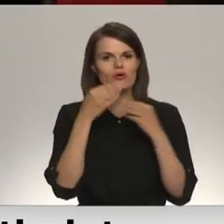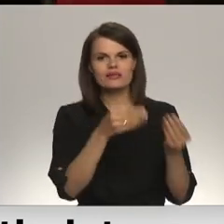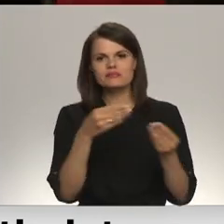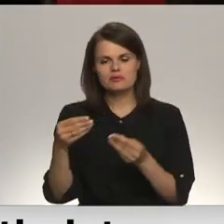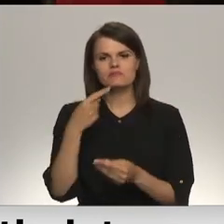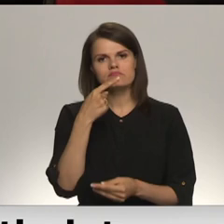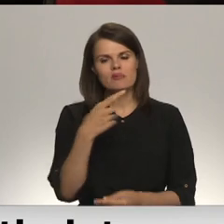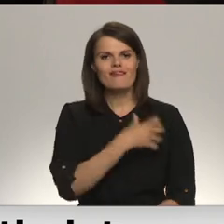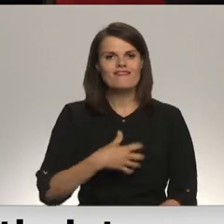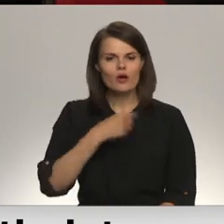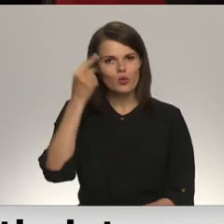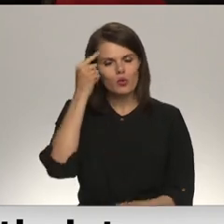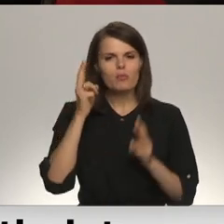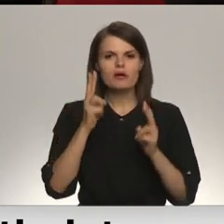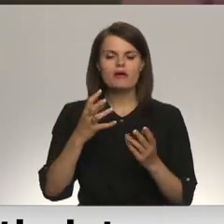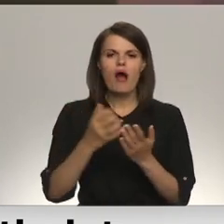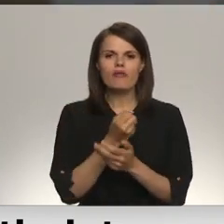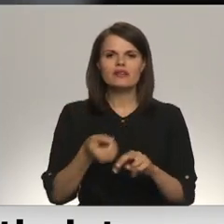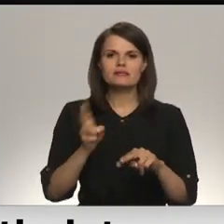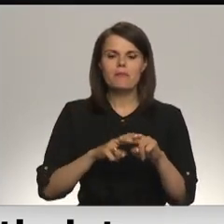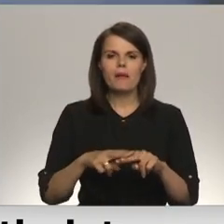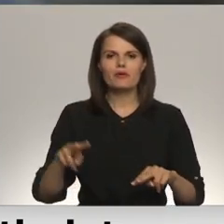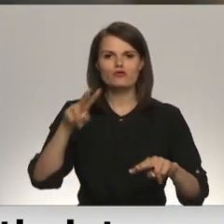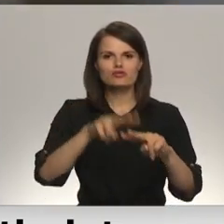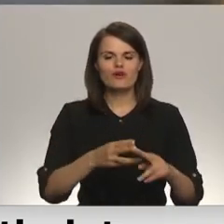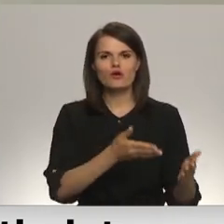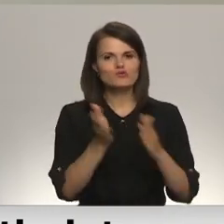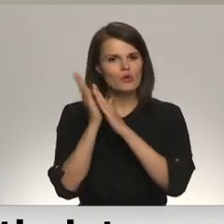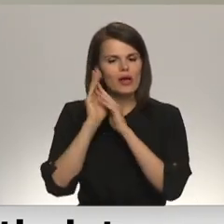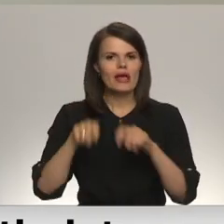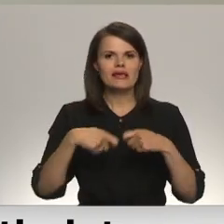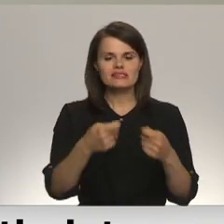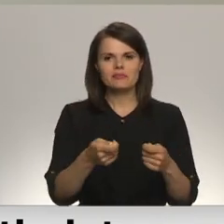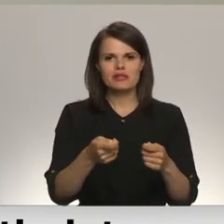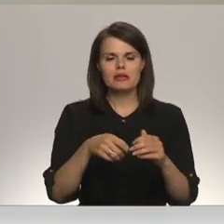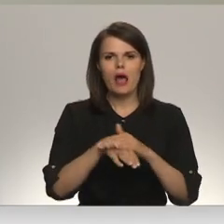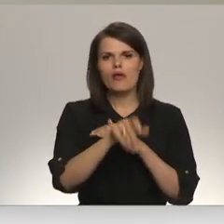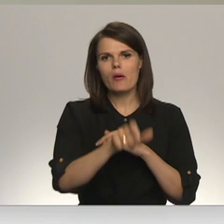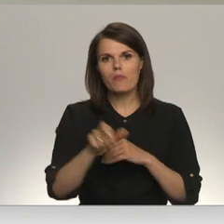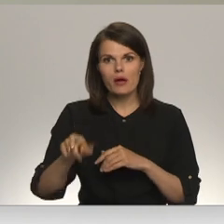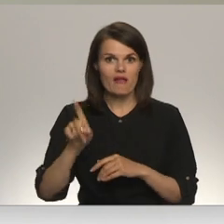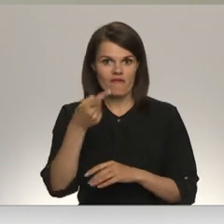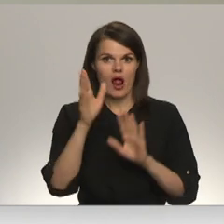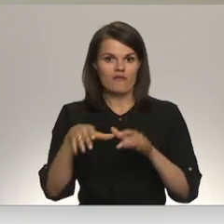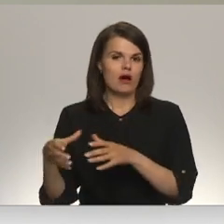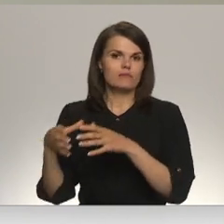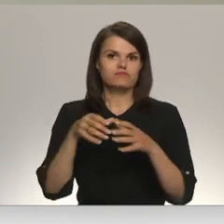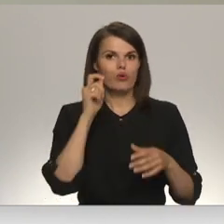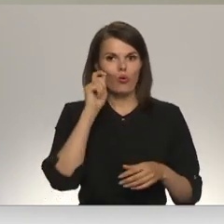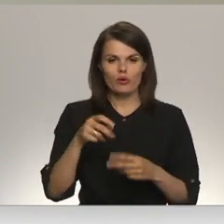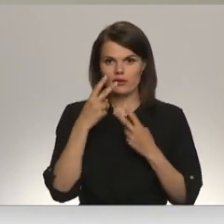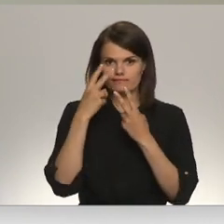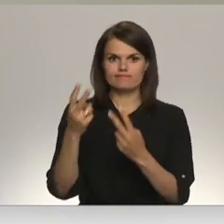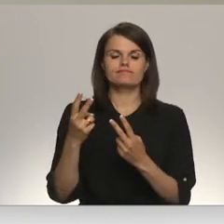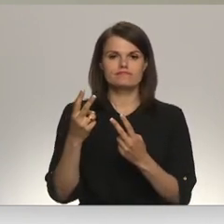jādomā, kā rastu papildus vietas bēgļu izmitināšanai. Ukraiņas valsts piedrīgie var pieplūst vēl vairāk Latvijā, jo mēs